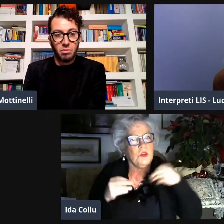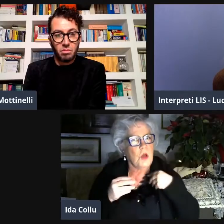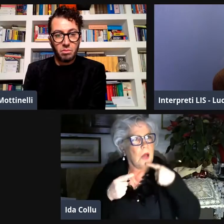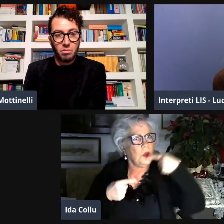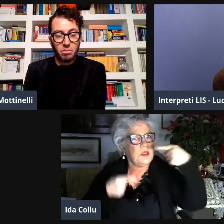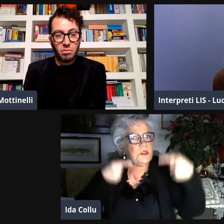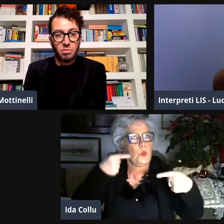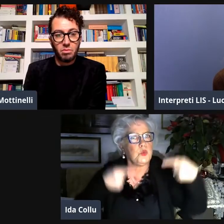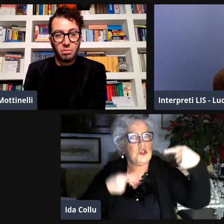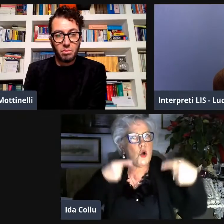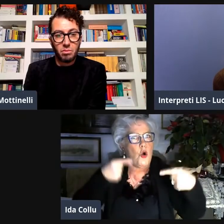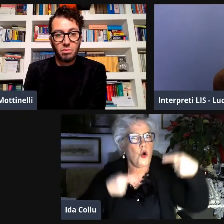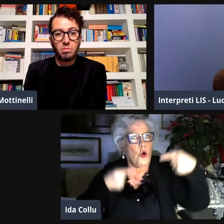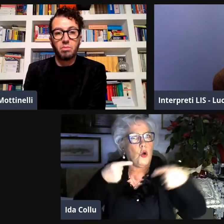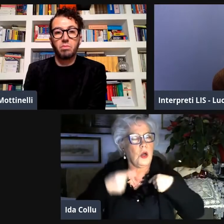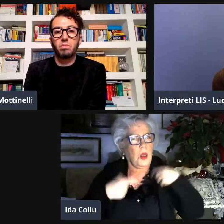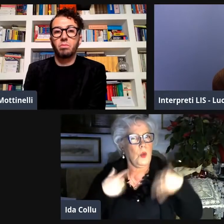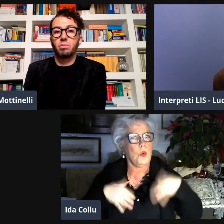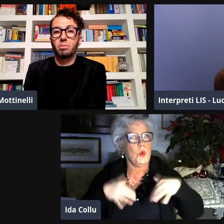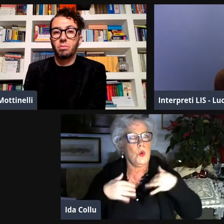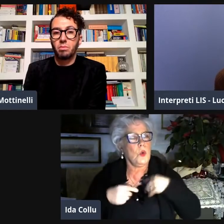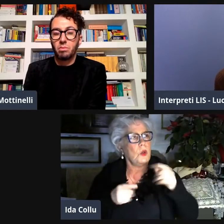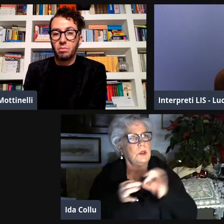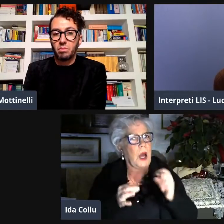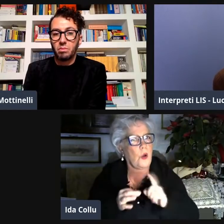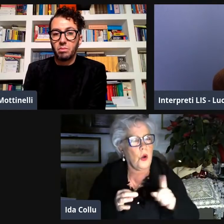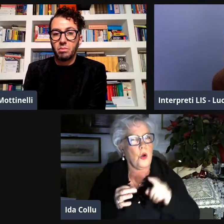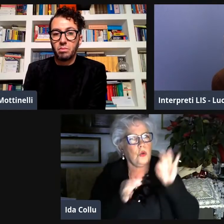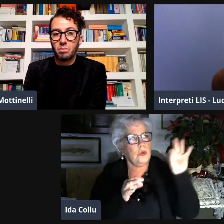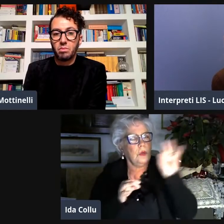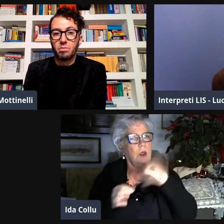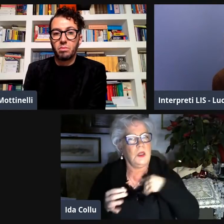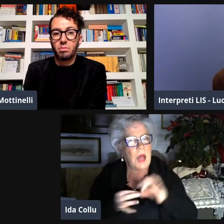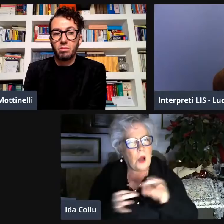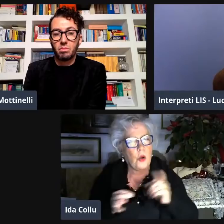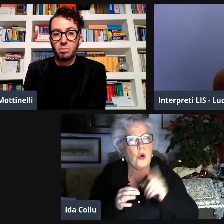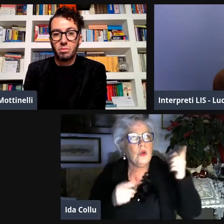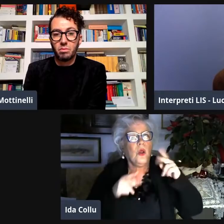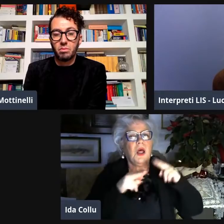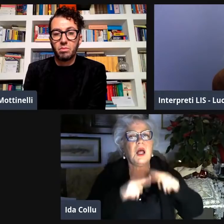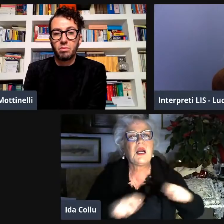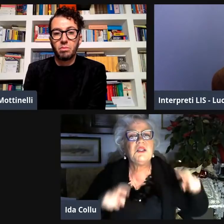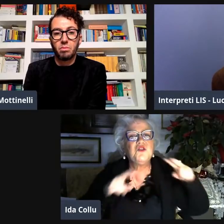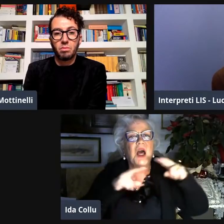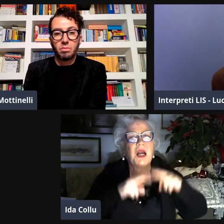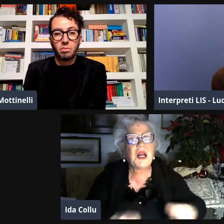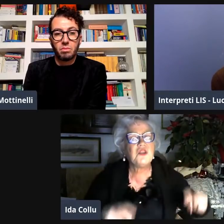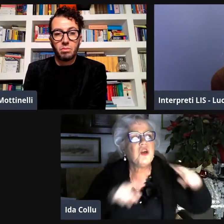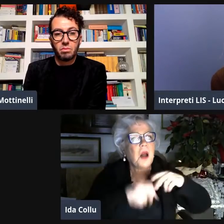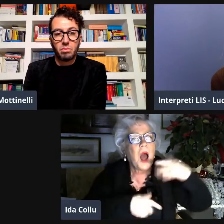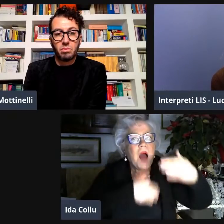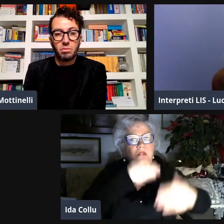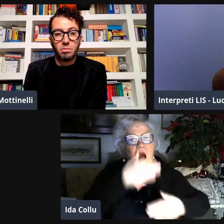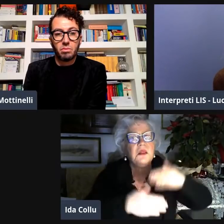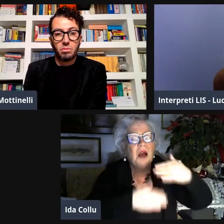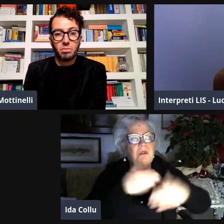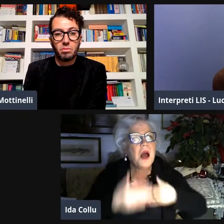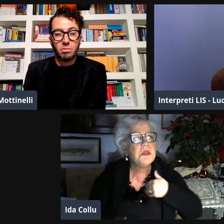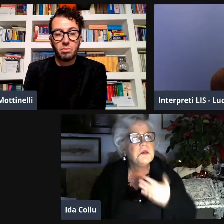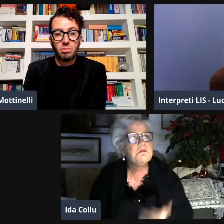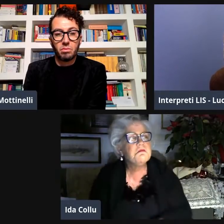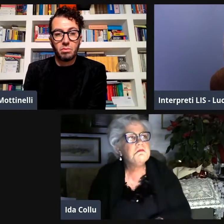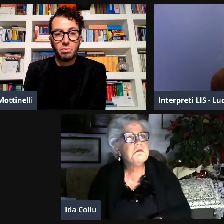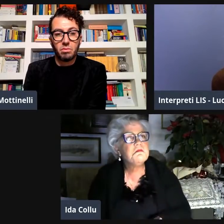e quindi Serena aveva iniziato a disquisire con me sull'argomento e erano